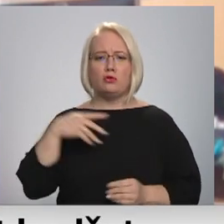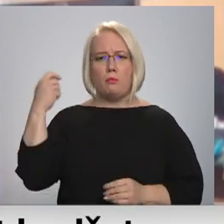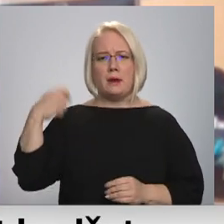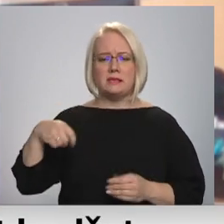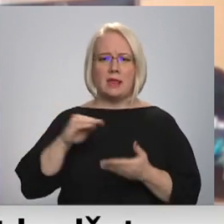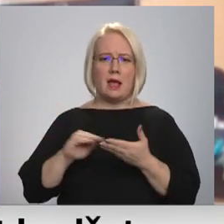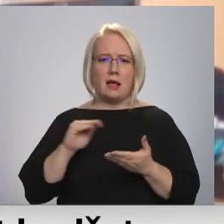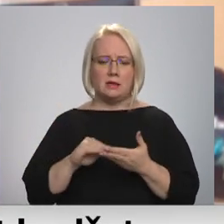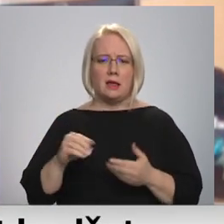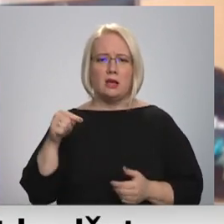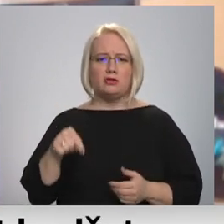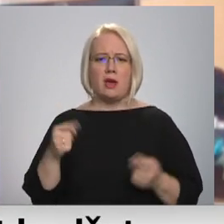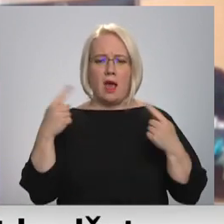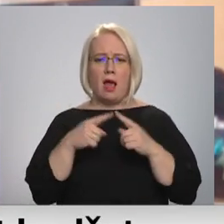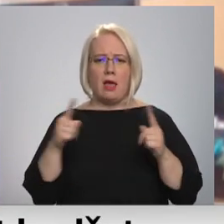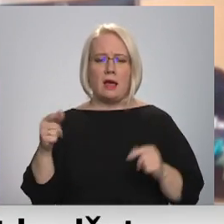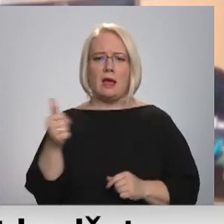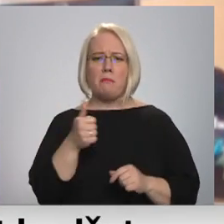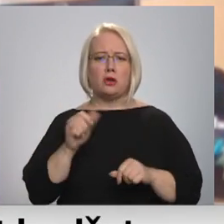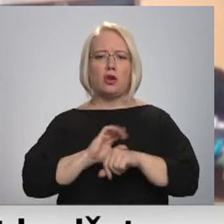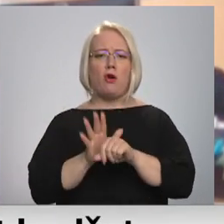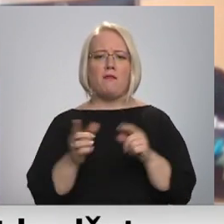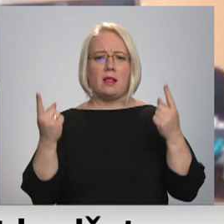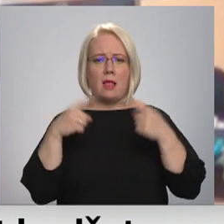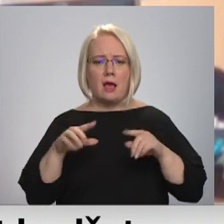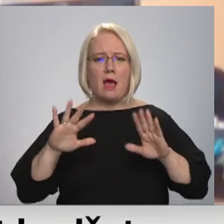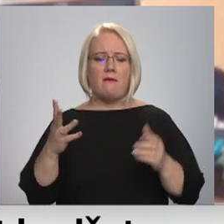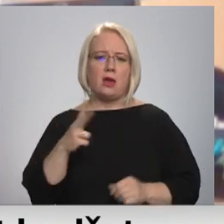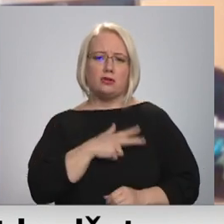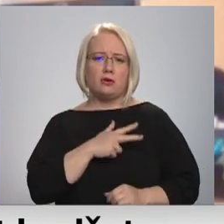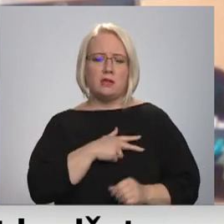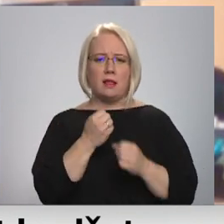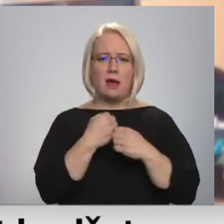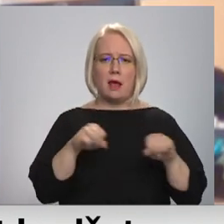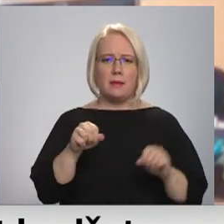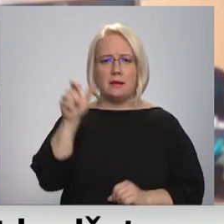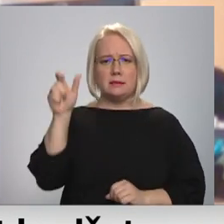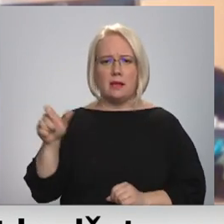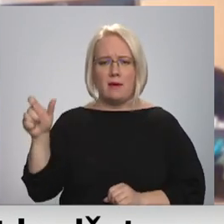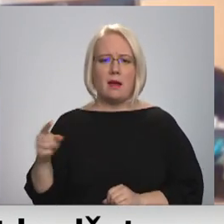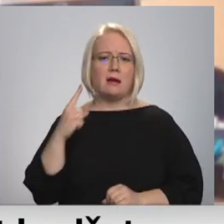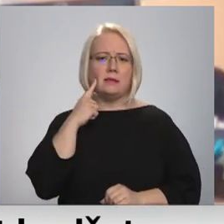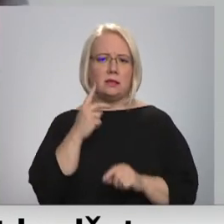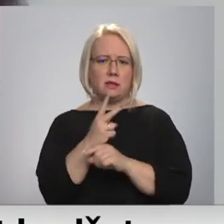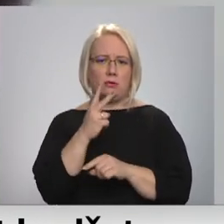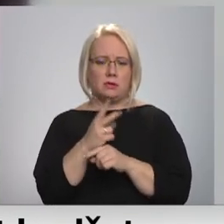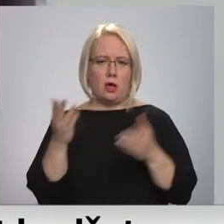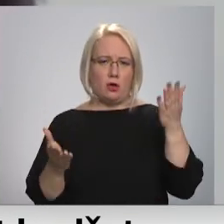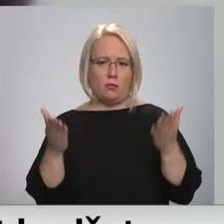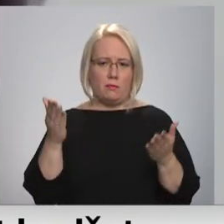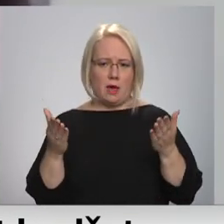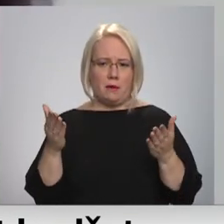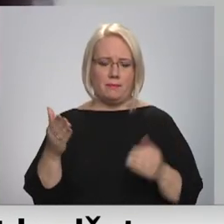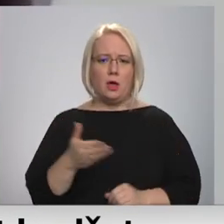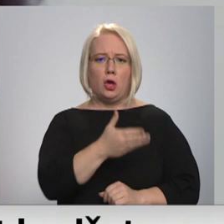laikā, īpašī pēc Covid laikā, vai arī sociālā rehabilitācija cilvēkiem ar dzirdes traucējumiem. Jums, gan